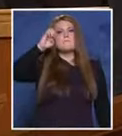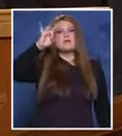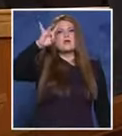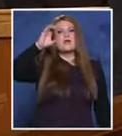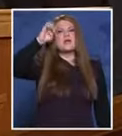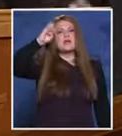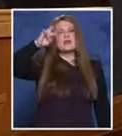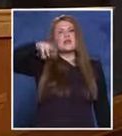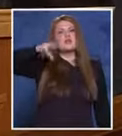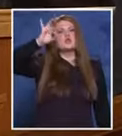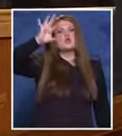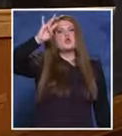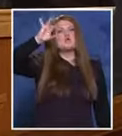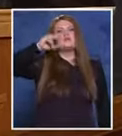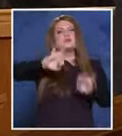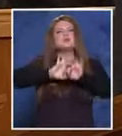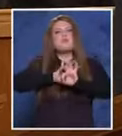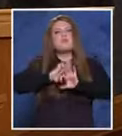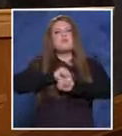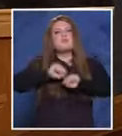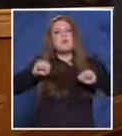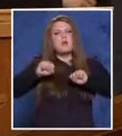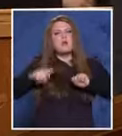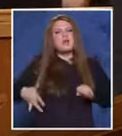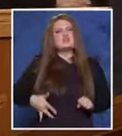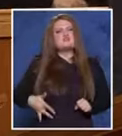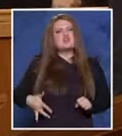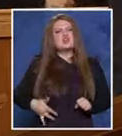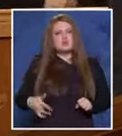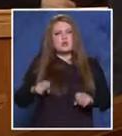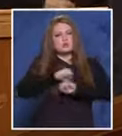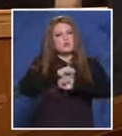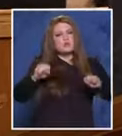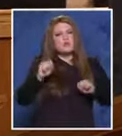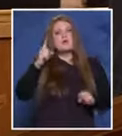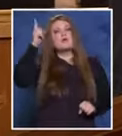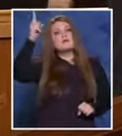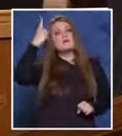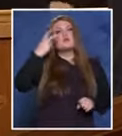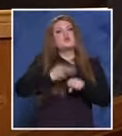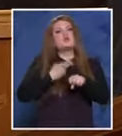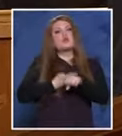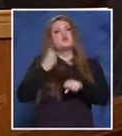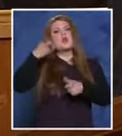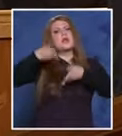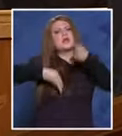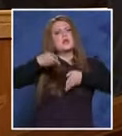пиритонит. Разбрах. И гавро идва доктор Ценков. Тот земля, лема, церушк.